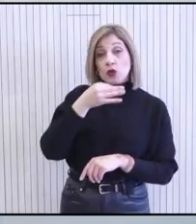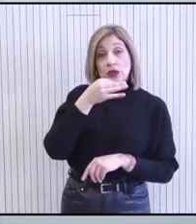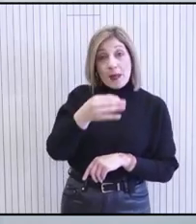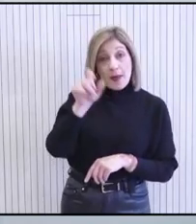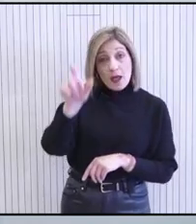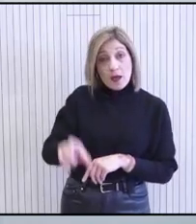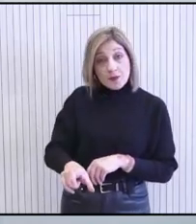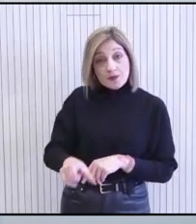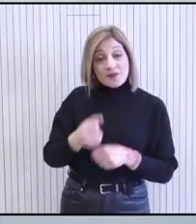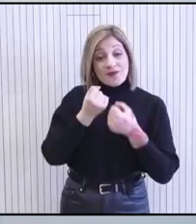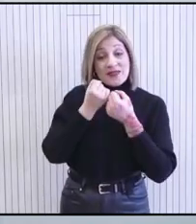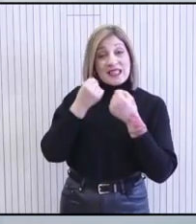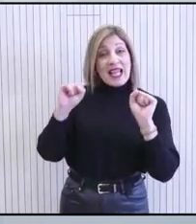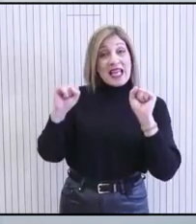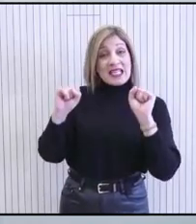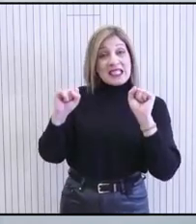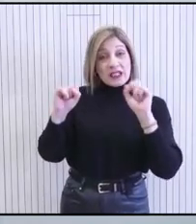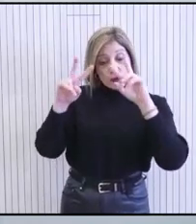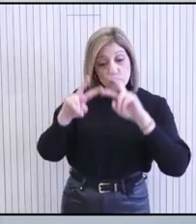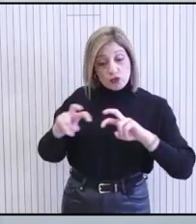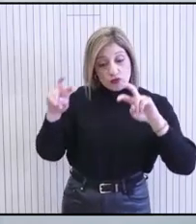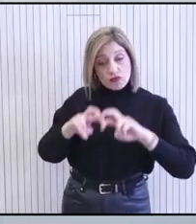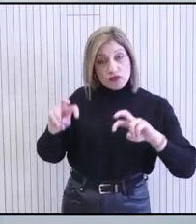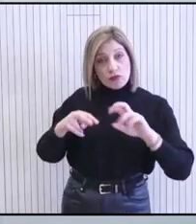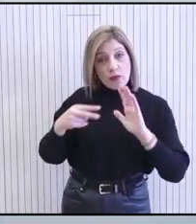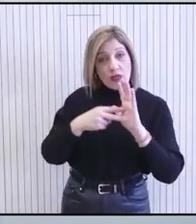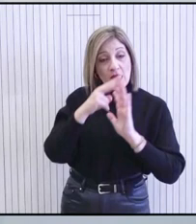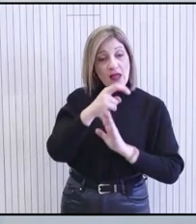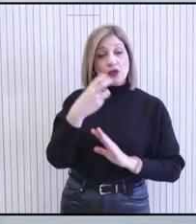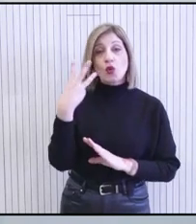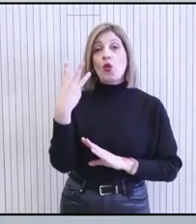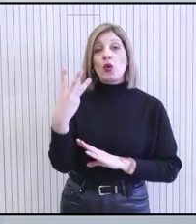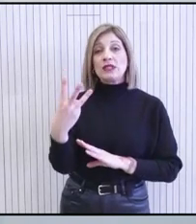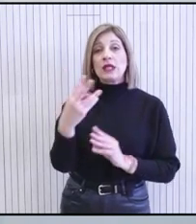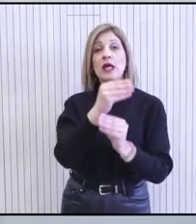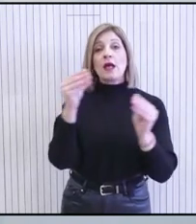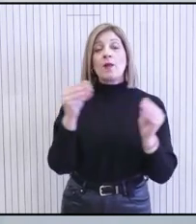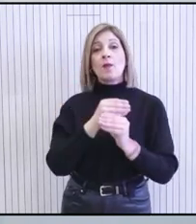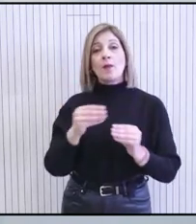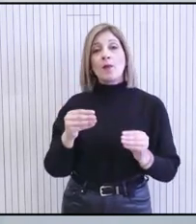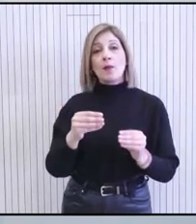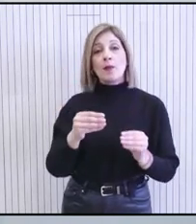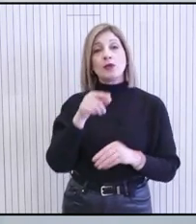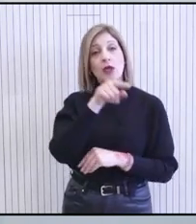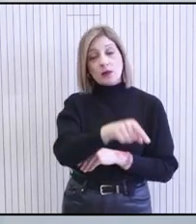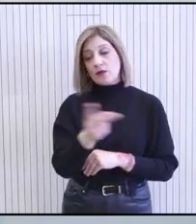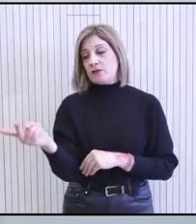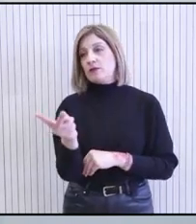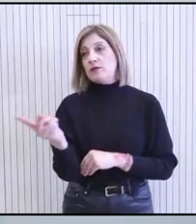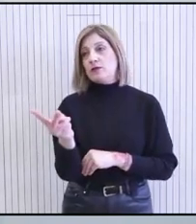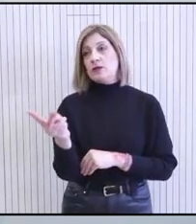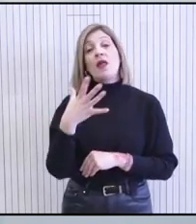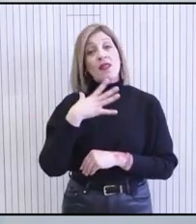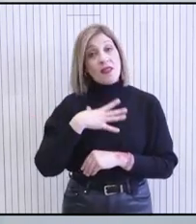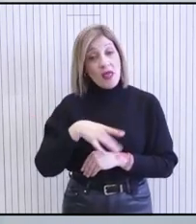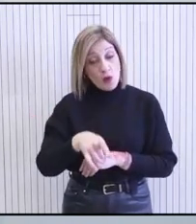ο ανεξάρτητος οίκος θα έκανε τη μελέτη για το έτος 2023 και το αποτέλεσμα θα ήταν δεσμευτικό και για τις δύο πλευρές. Εμείς